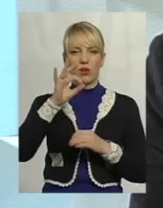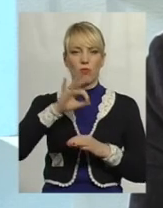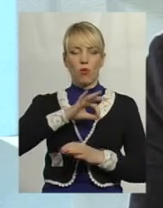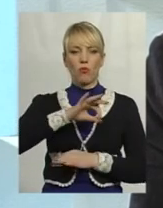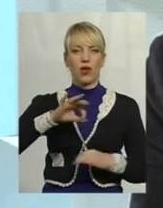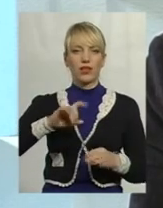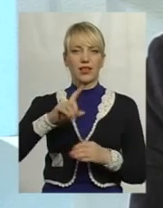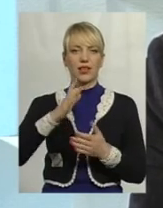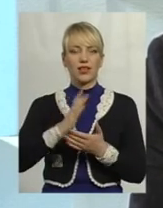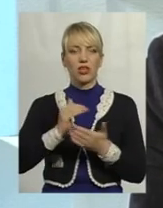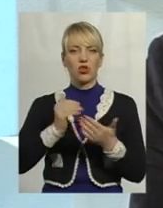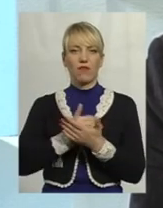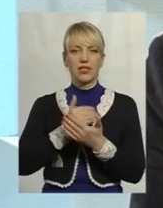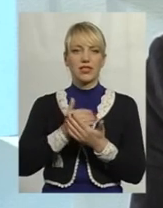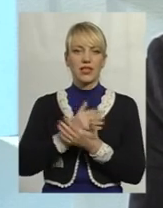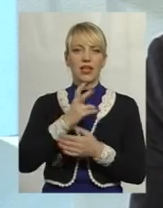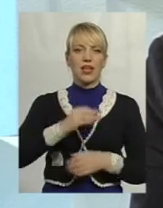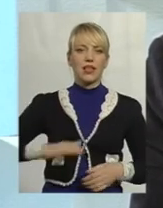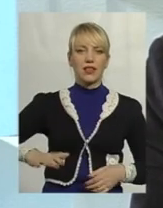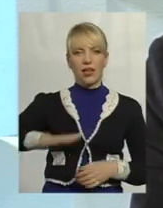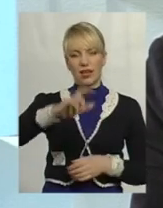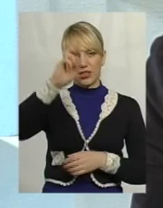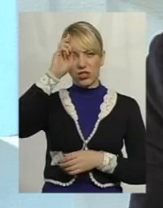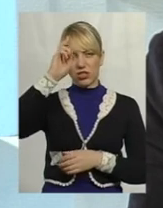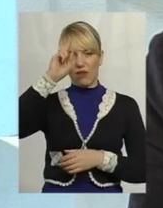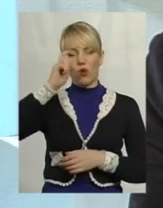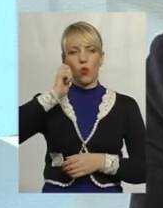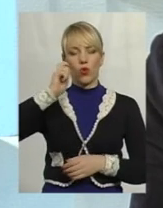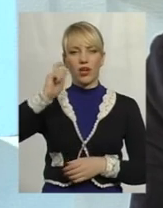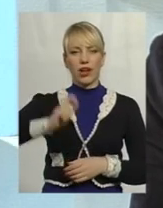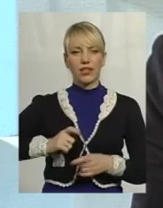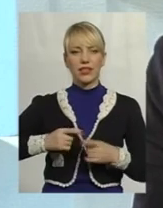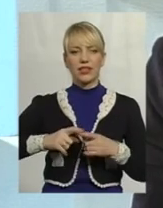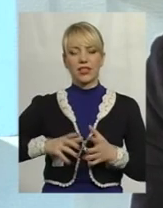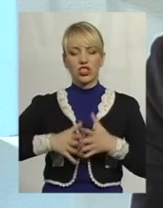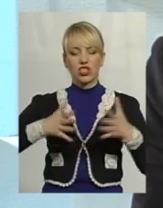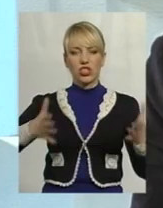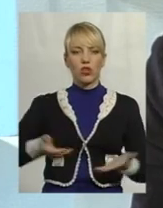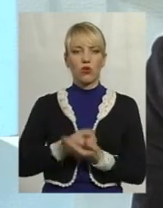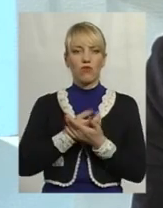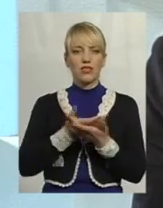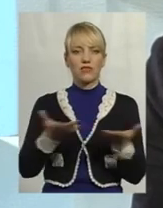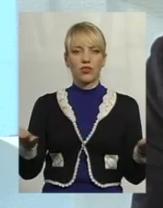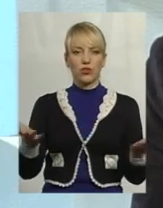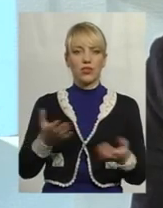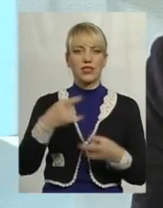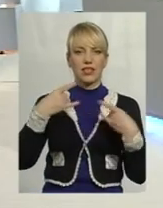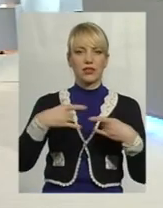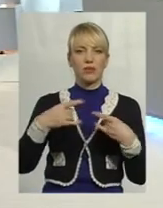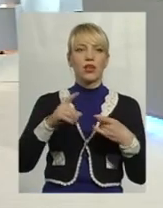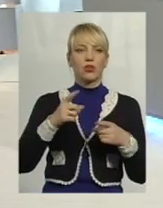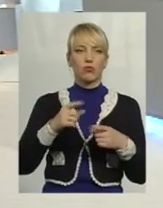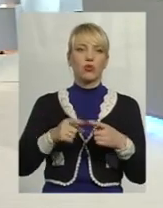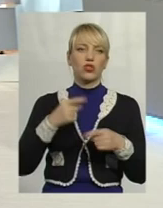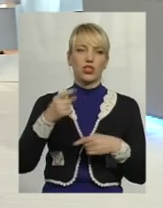який наразі є інноваційним на теренах держави, на теренах України, широко висвітлюються ЗМІ. Тому і через ЗМІ потенційні клієнти